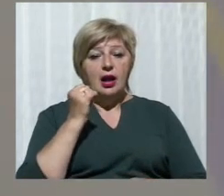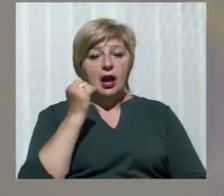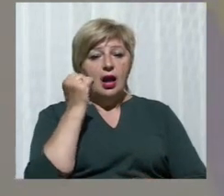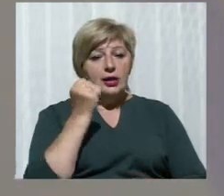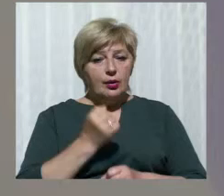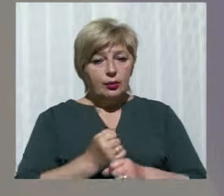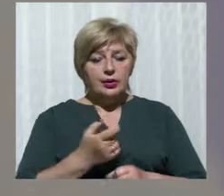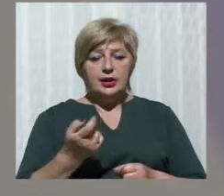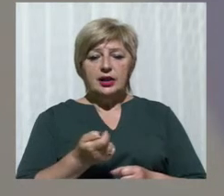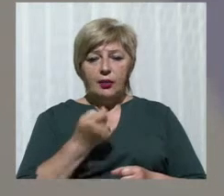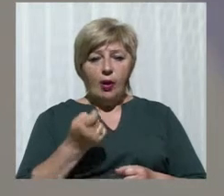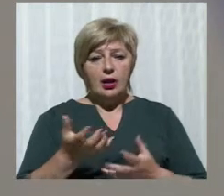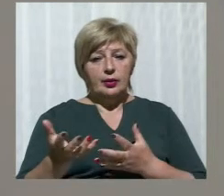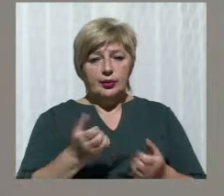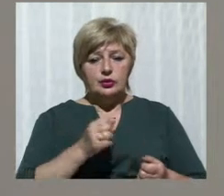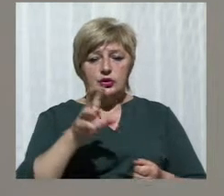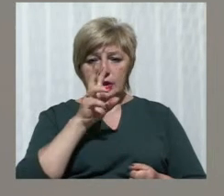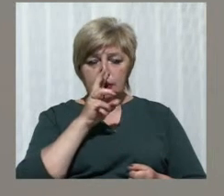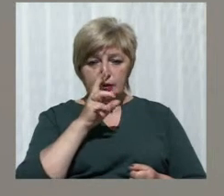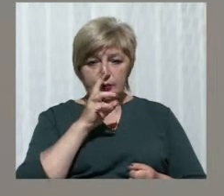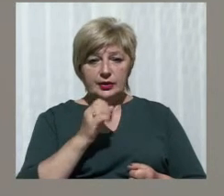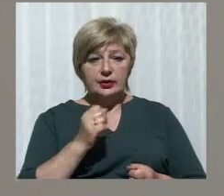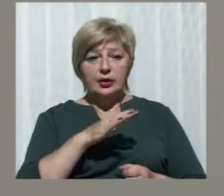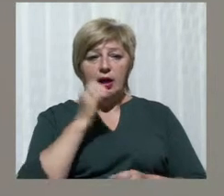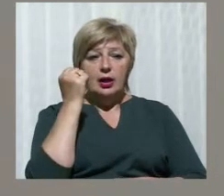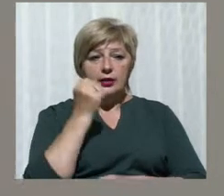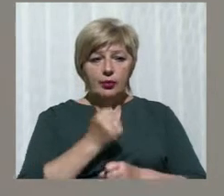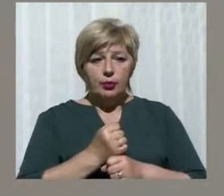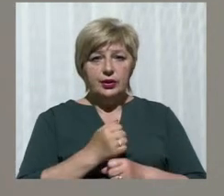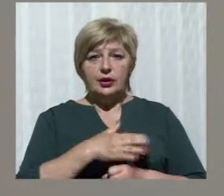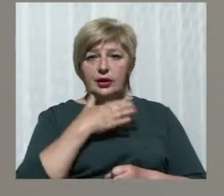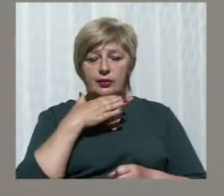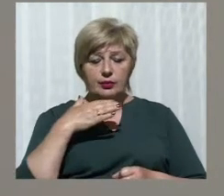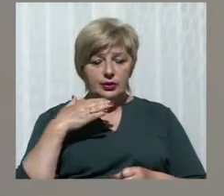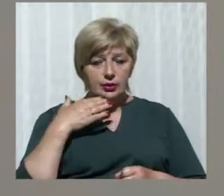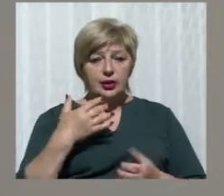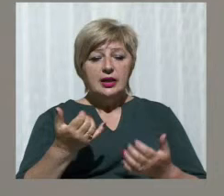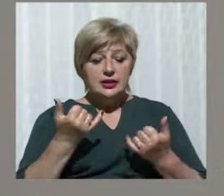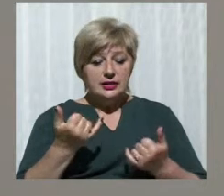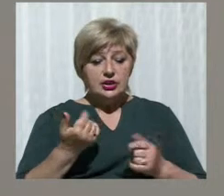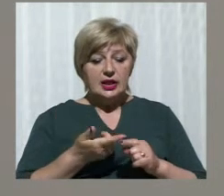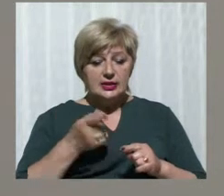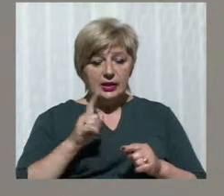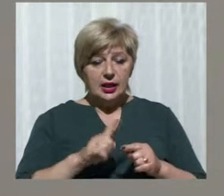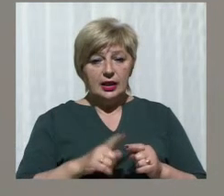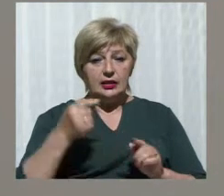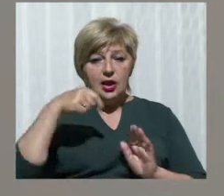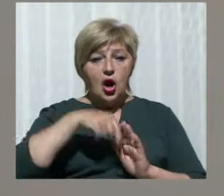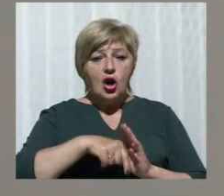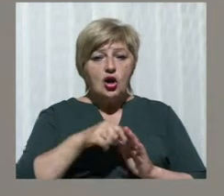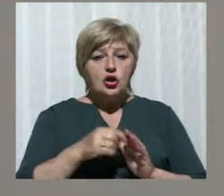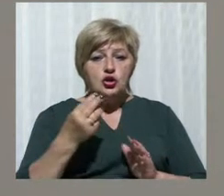зарплату, тому що роботників багато на данний об'єм робот. Зараз на цій шахті, тобто, коли-то на цій шахті